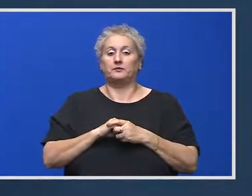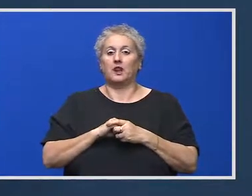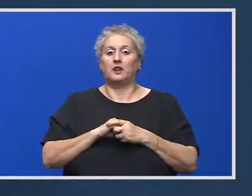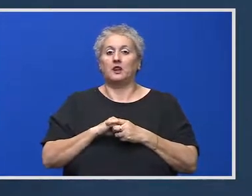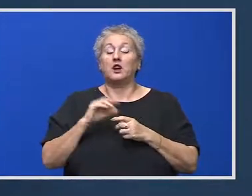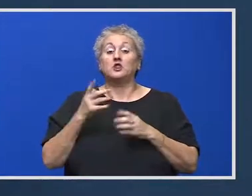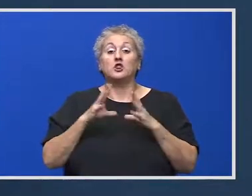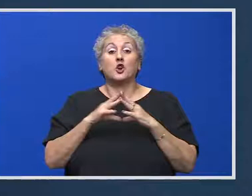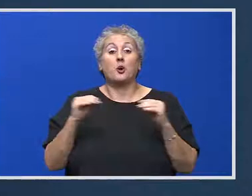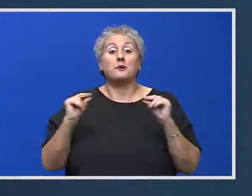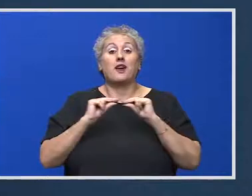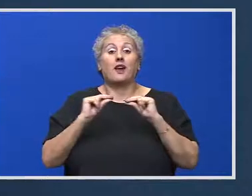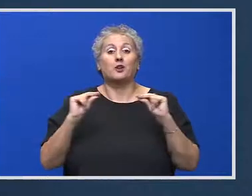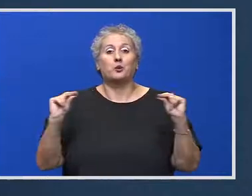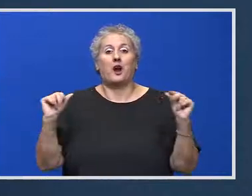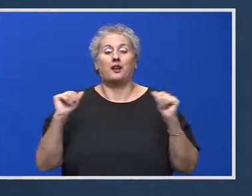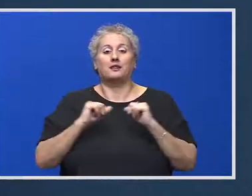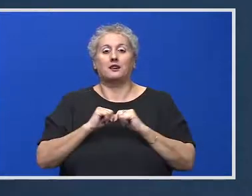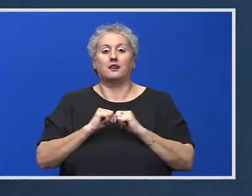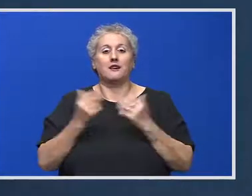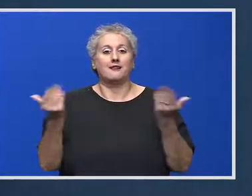și România Educată,